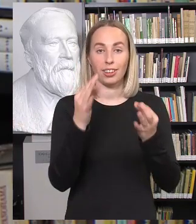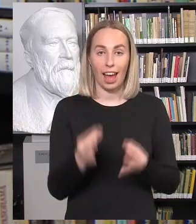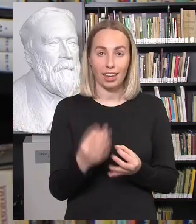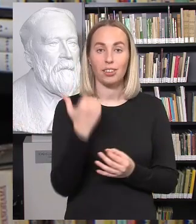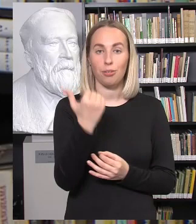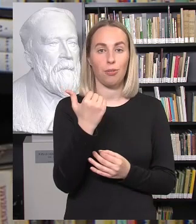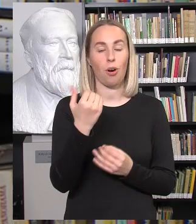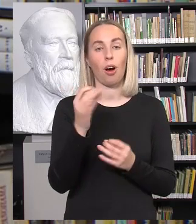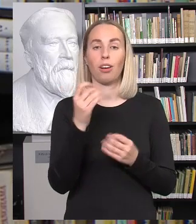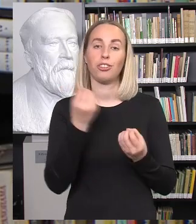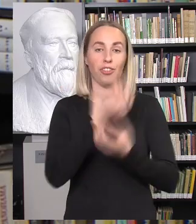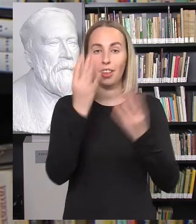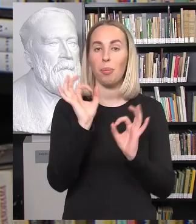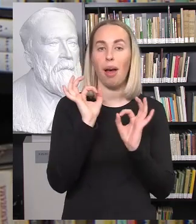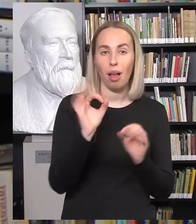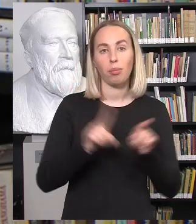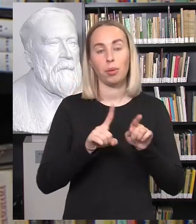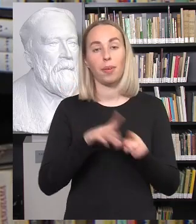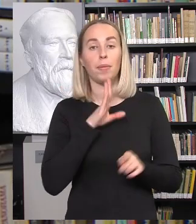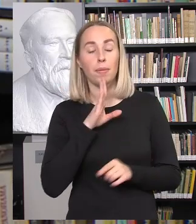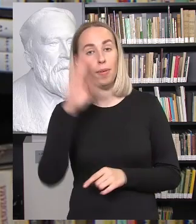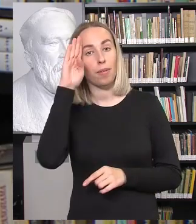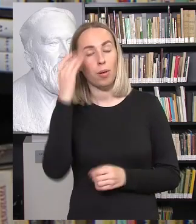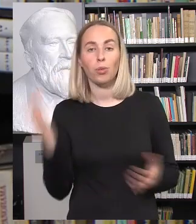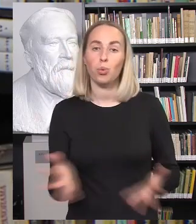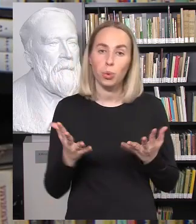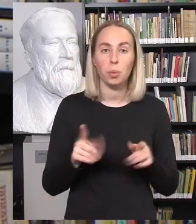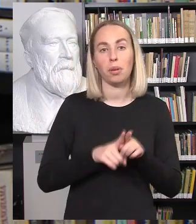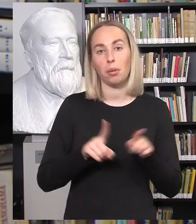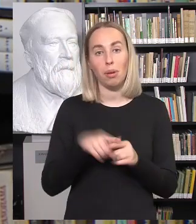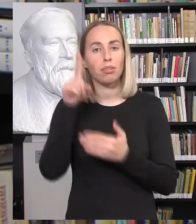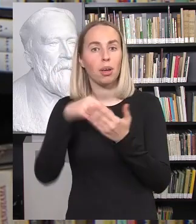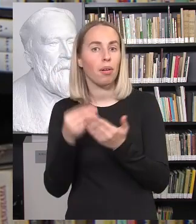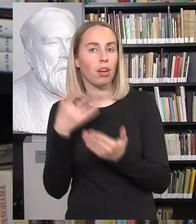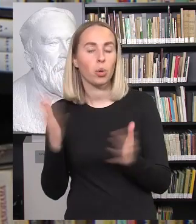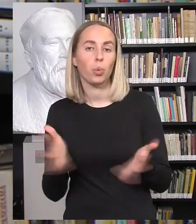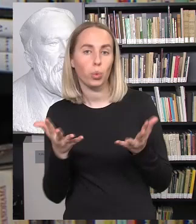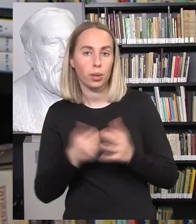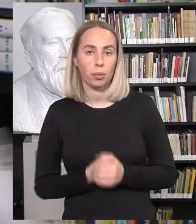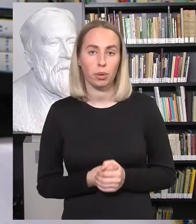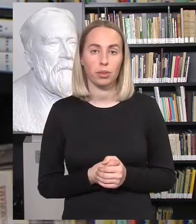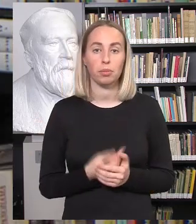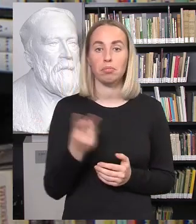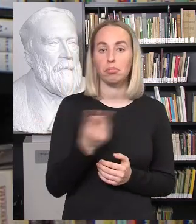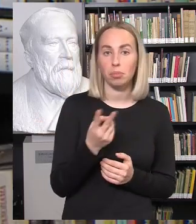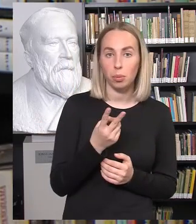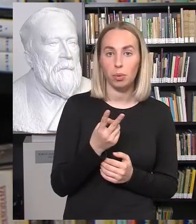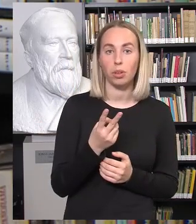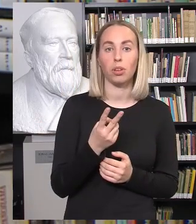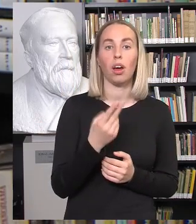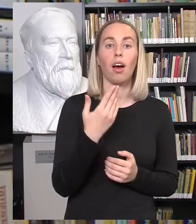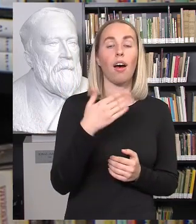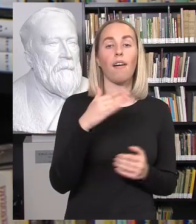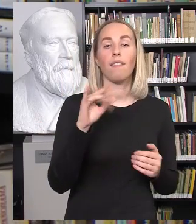lytiškumo, augdymo iššūkiai. Nagrinėsime, kodėl šios dvi savokos, tai yra vaiko augdymas ir